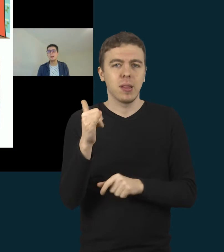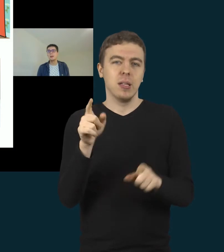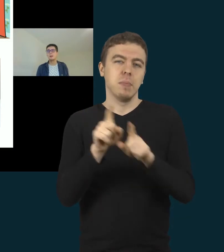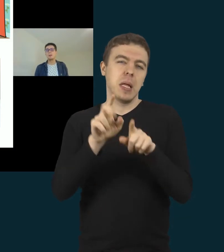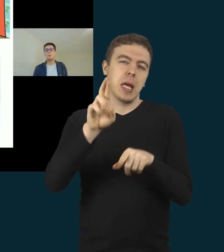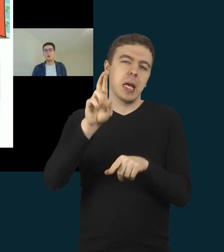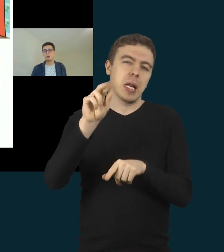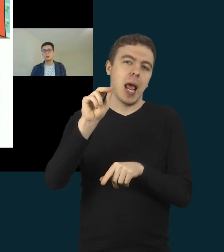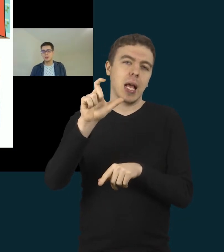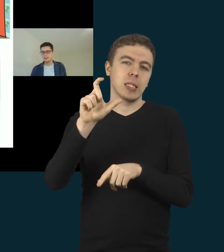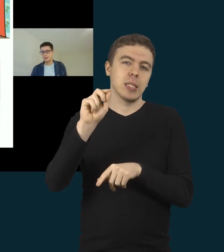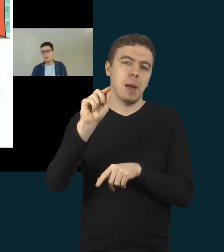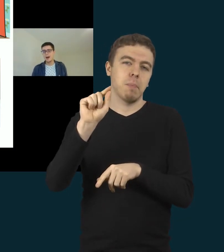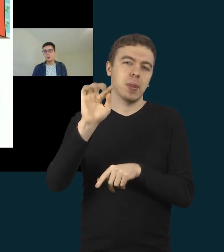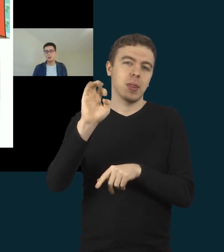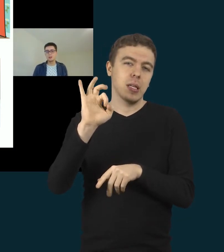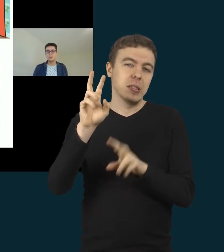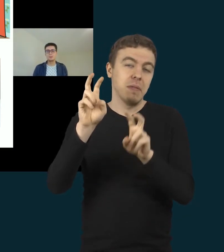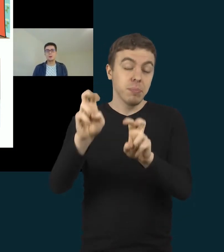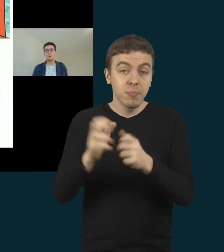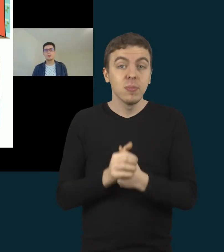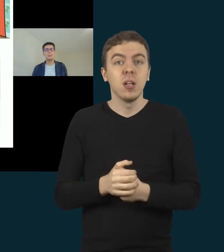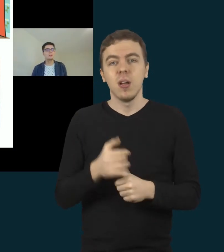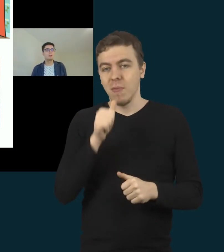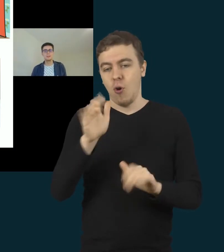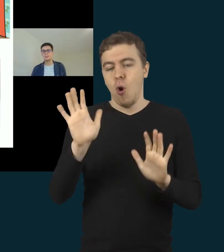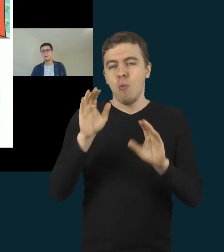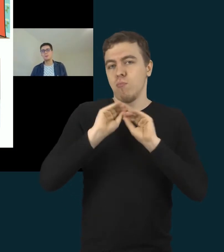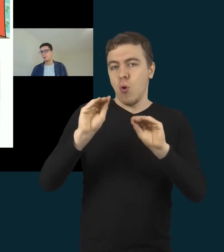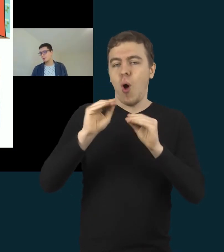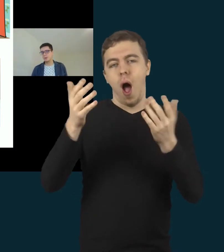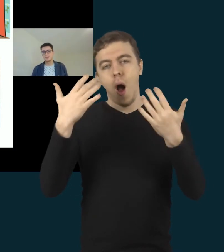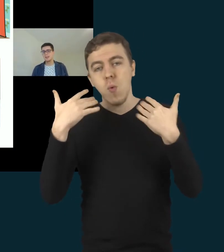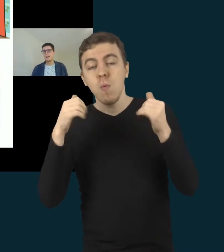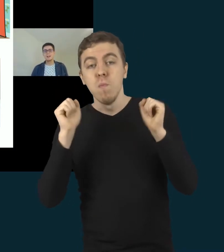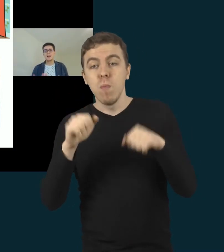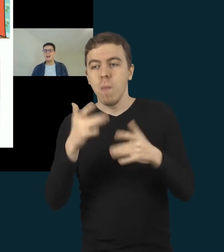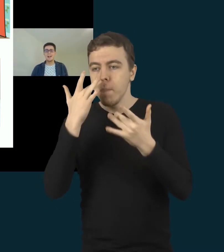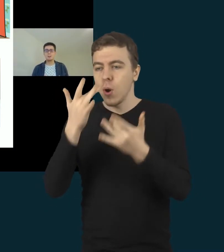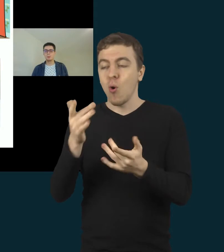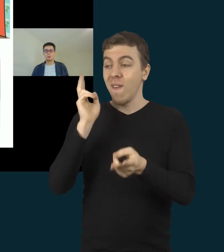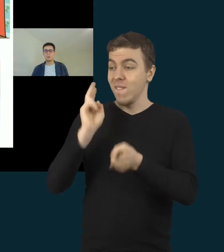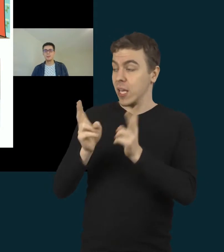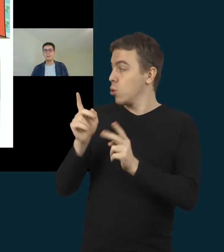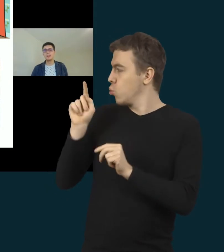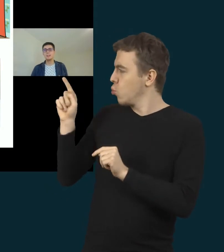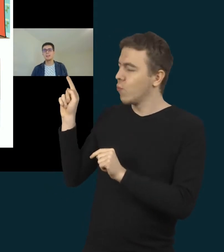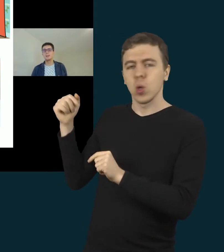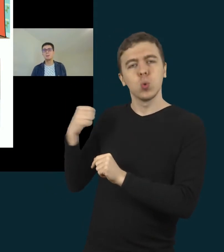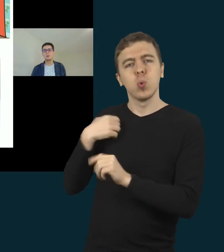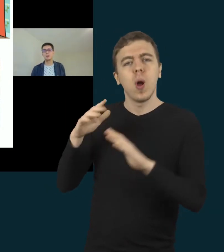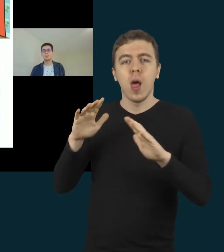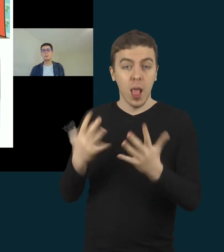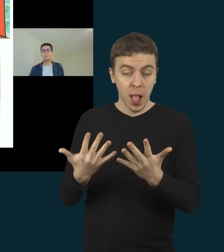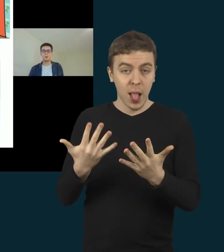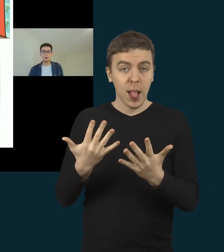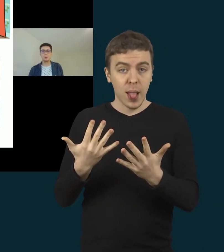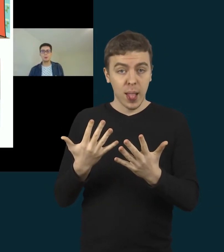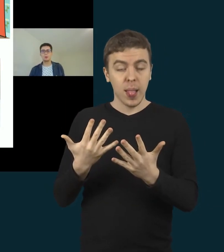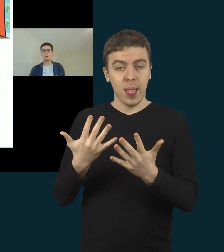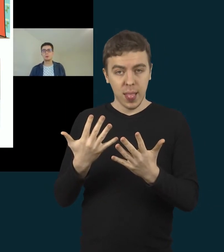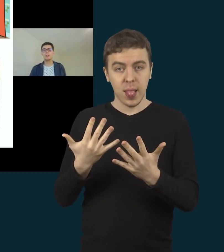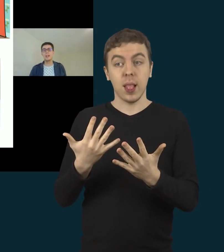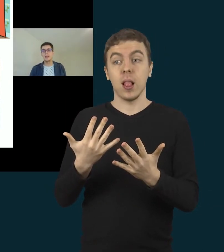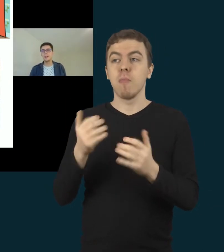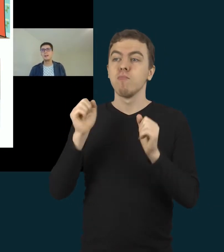mokytojas arba auklėtojas parodydavo iš savo virtuvės, ką galima būtų padaryti. Ir tai buvo tokia papildoma po